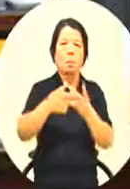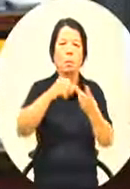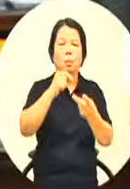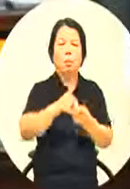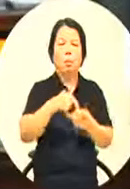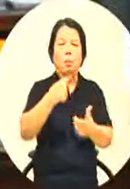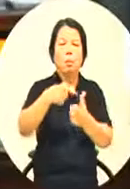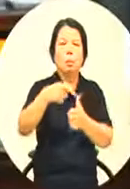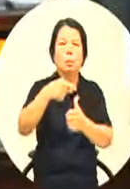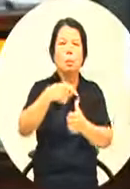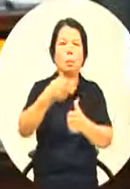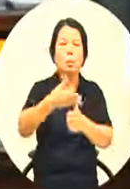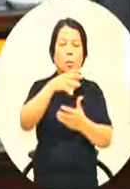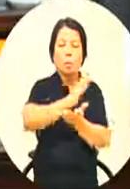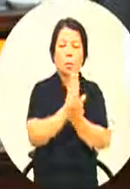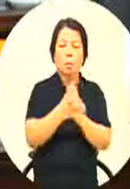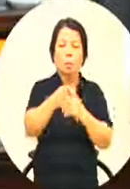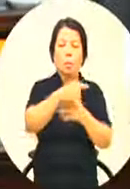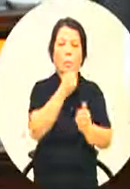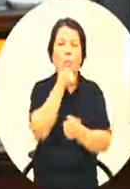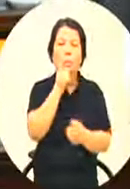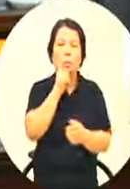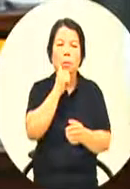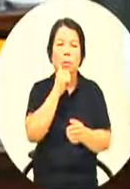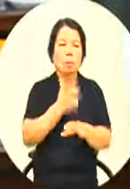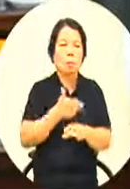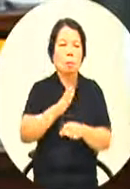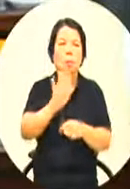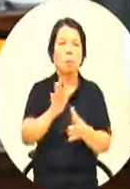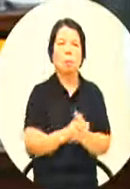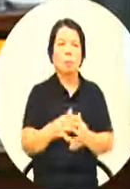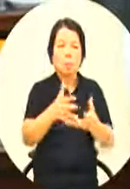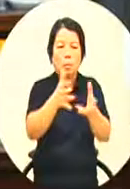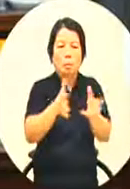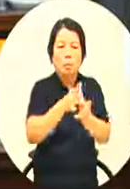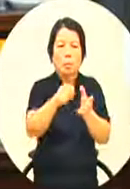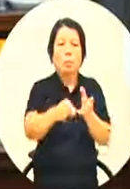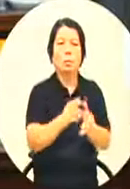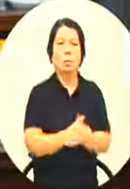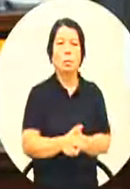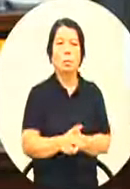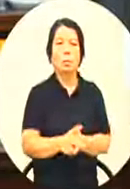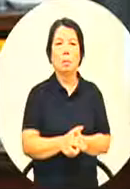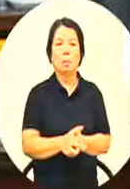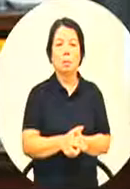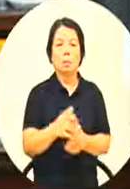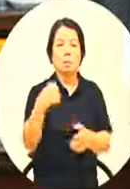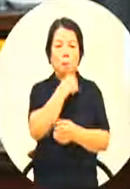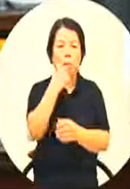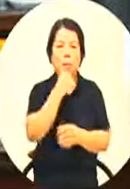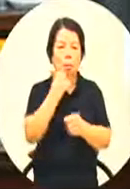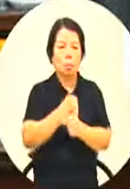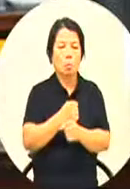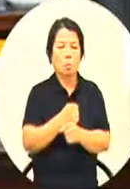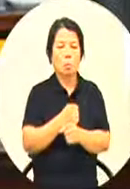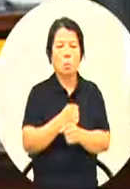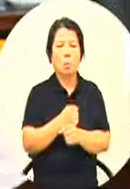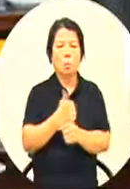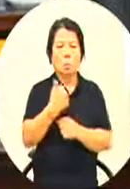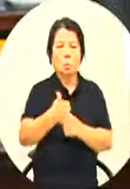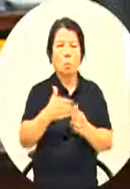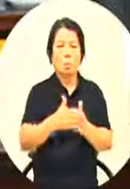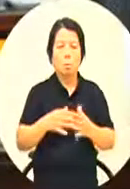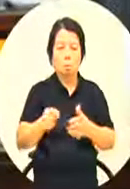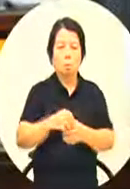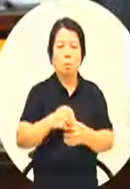可以在自动精进翻译的技术那这些坦白讲台湾也可以做得很好这些系统